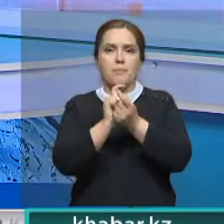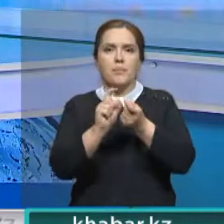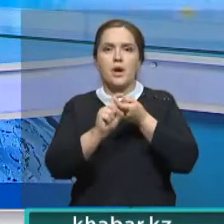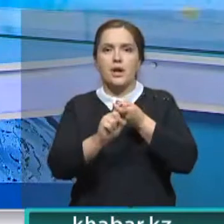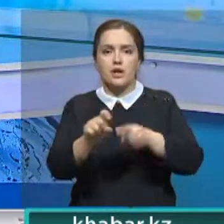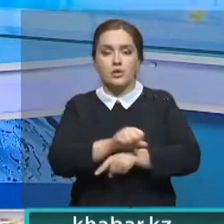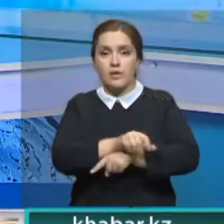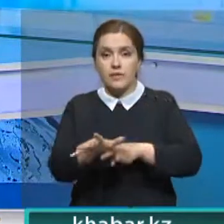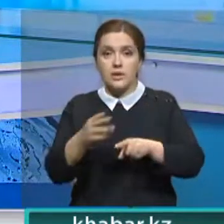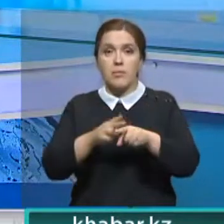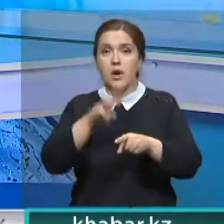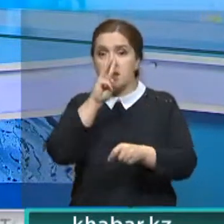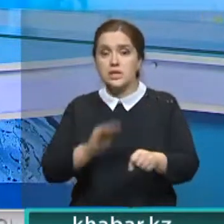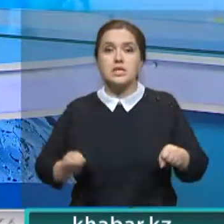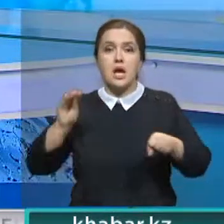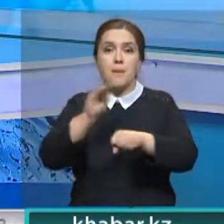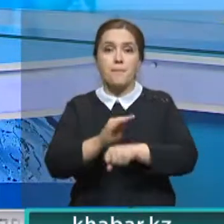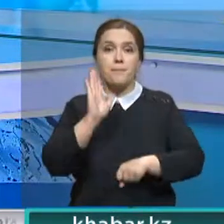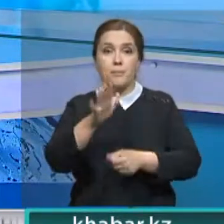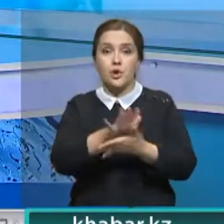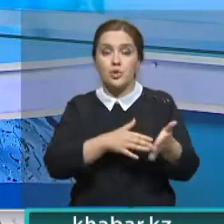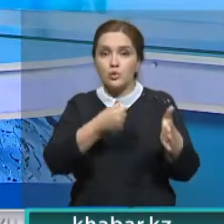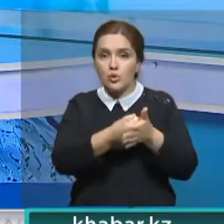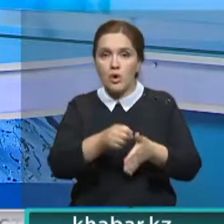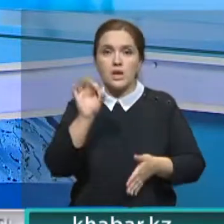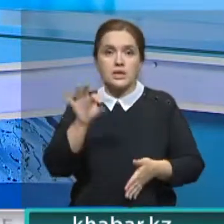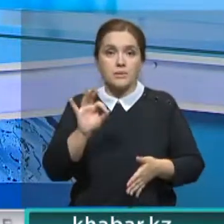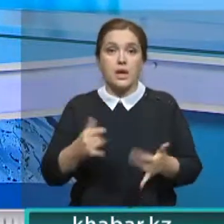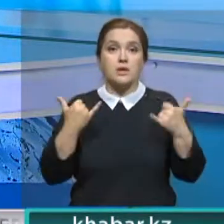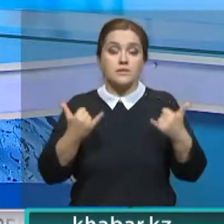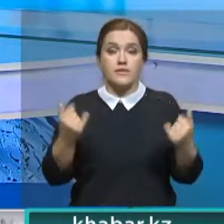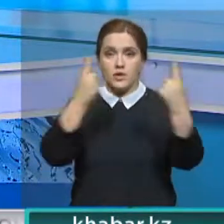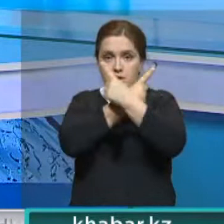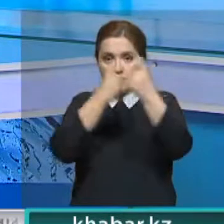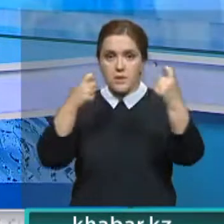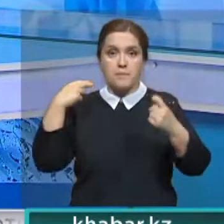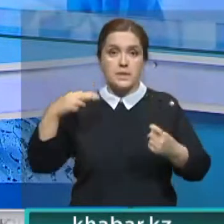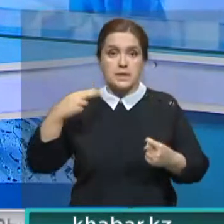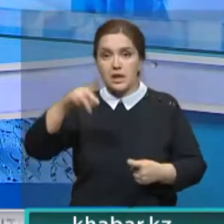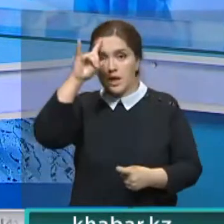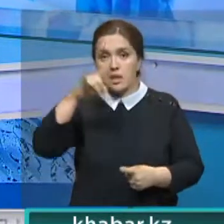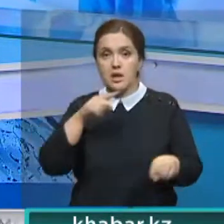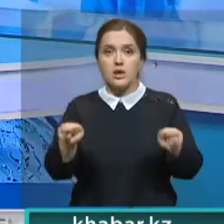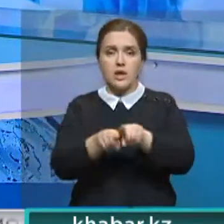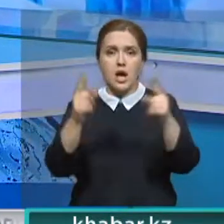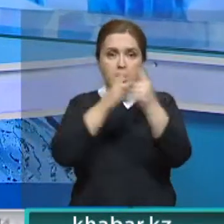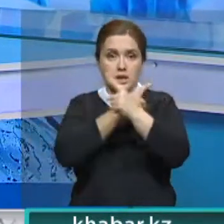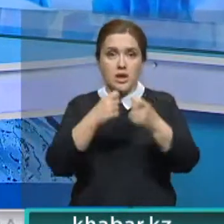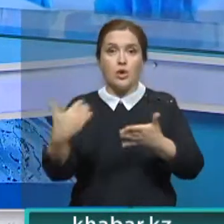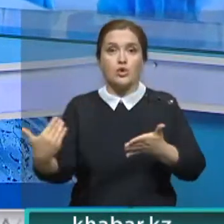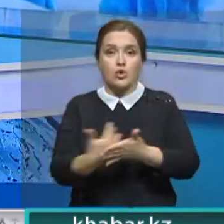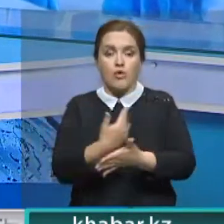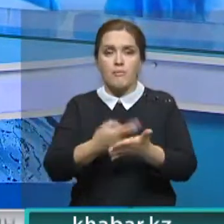коронавирусом. Таким образом, надбавки к их зарплатам будут продлены до октября. Об этом сегодня сообщил президент страны. Он также